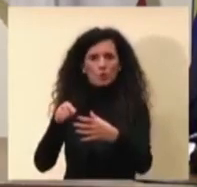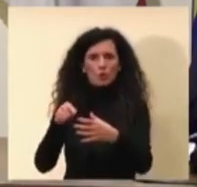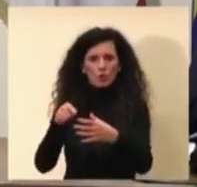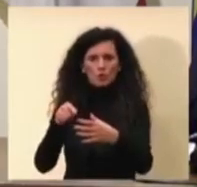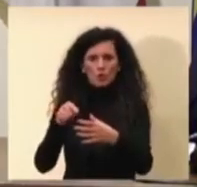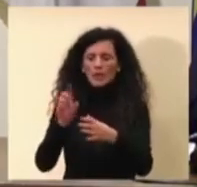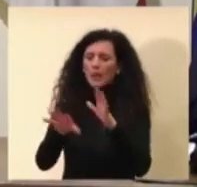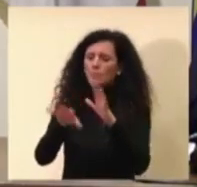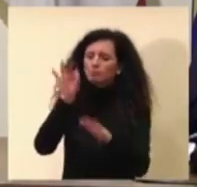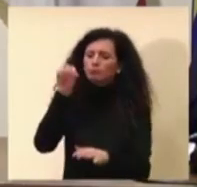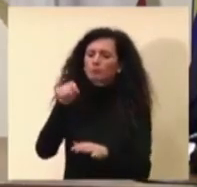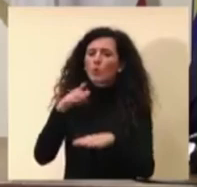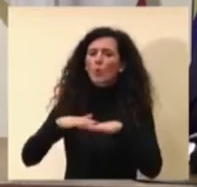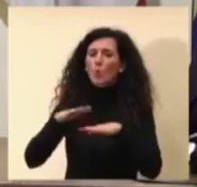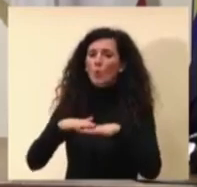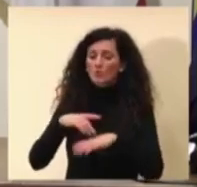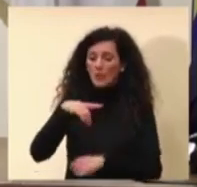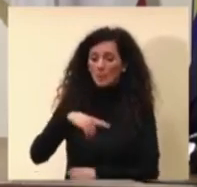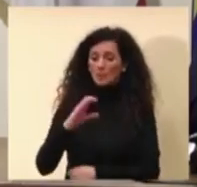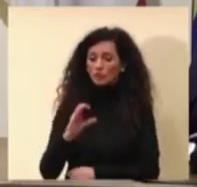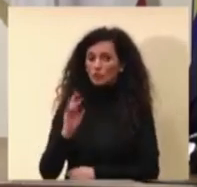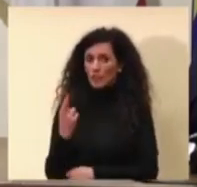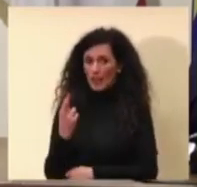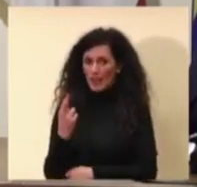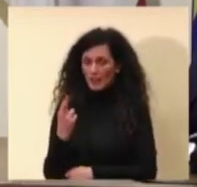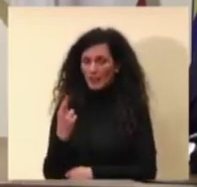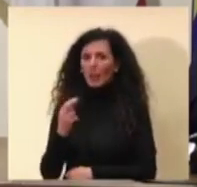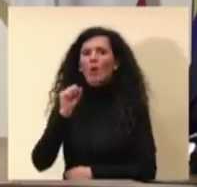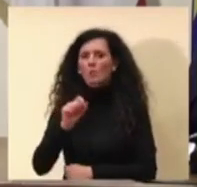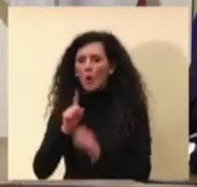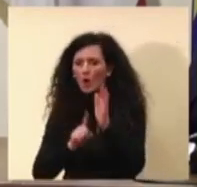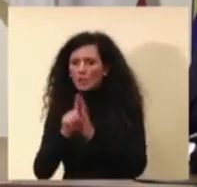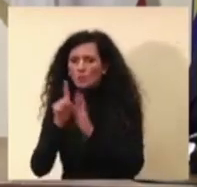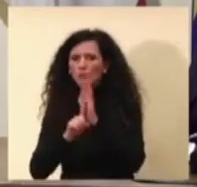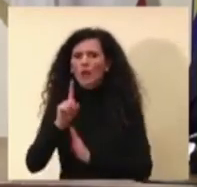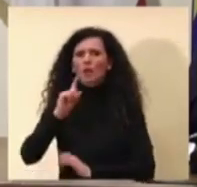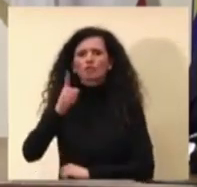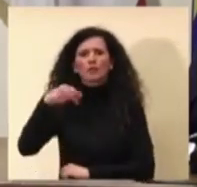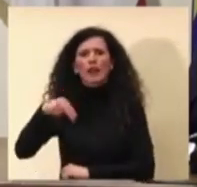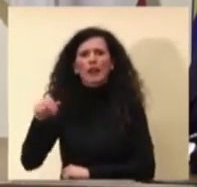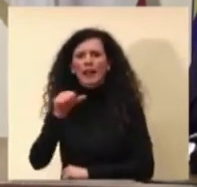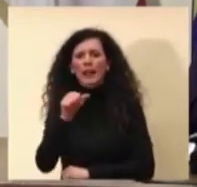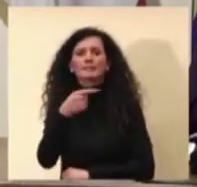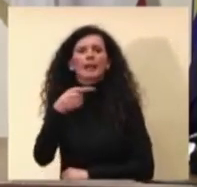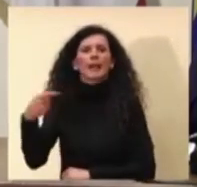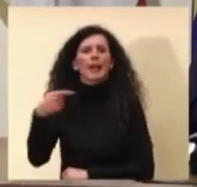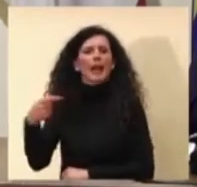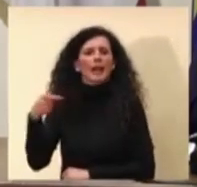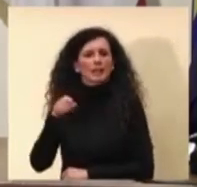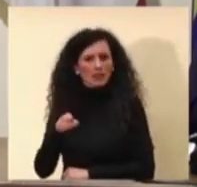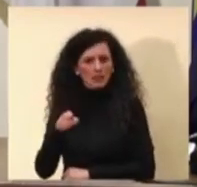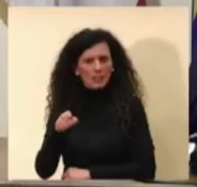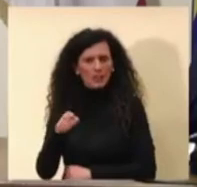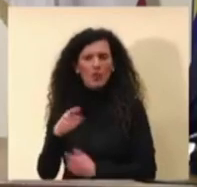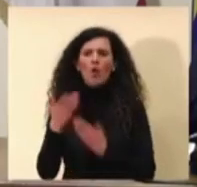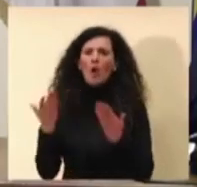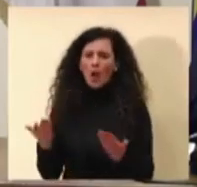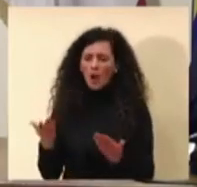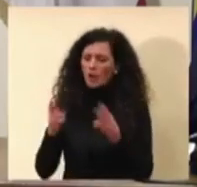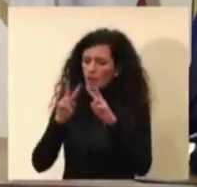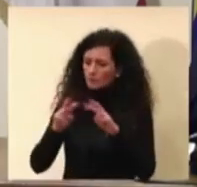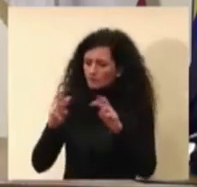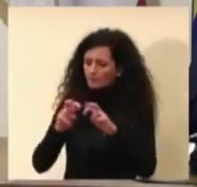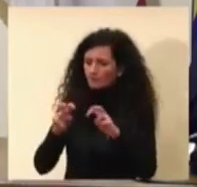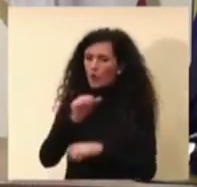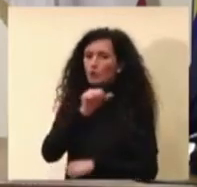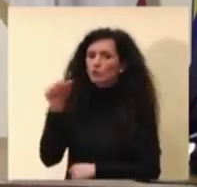la PCR il GNS può risultare negativo e quindi sono stati analizzati solo quei campioni che